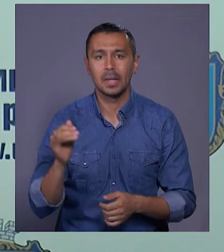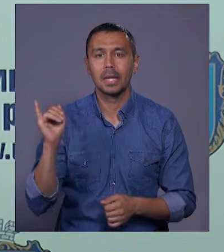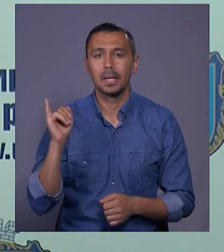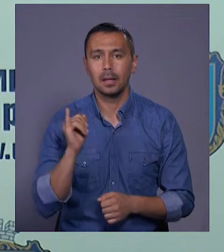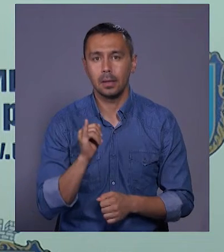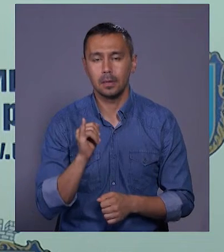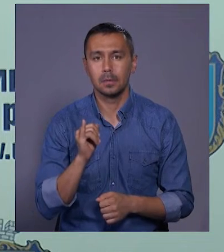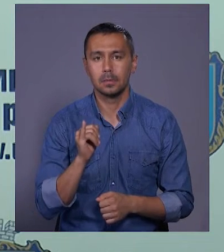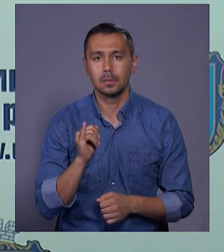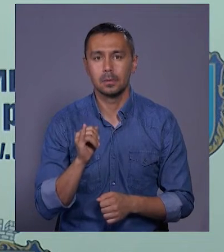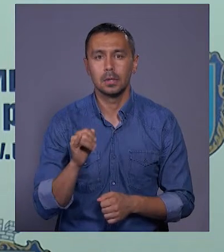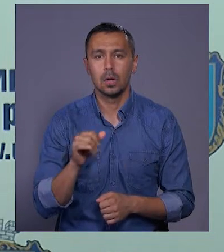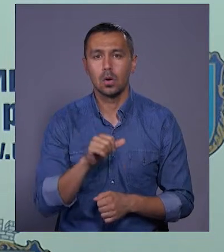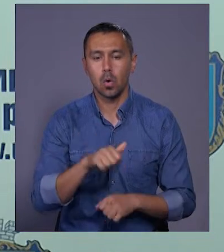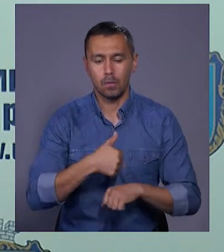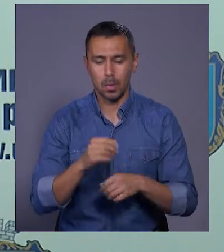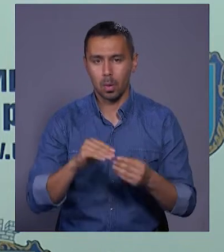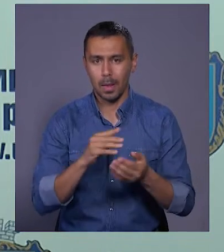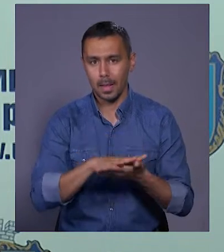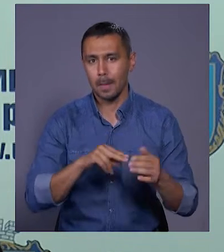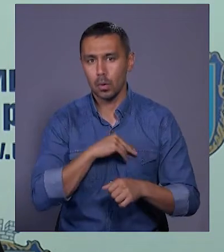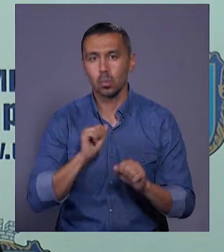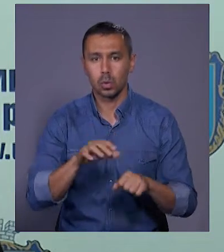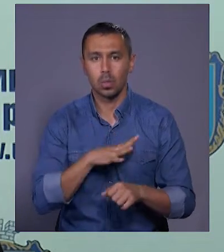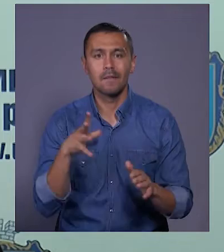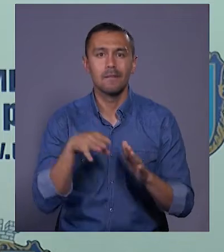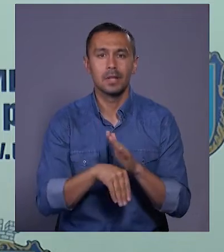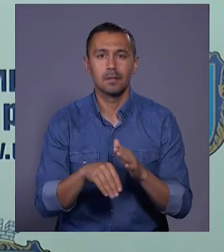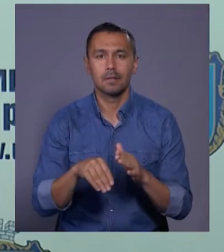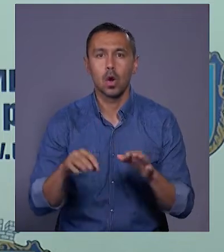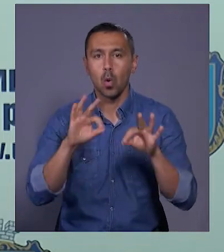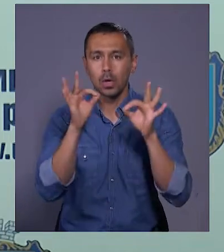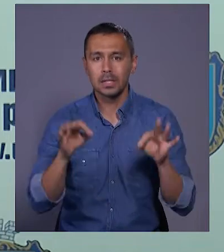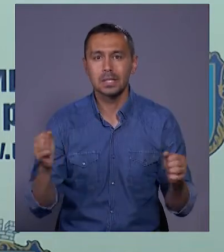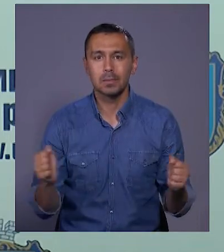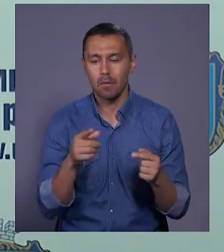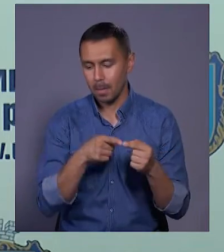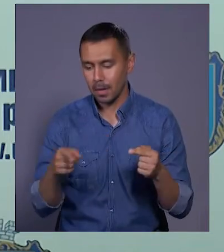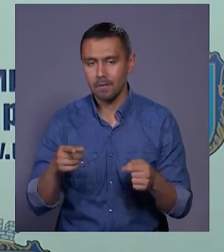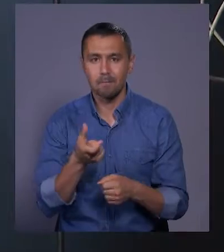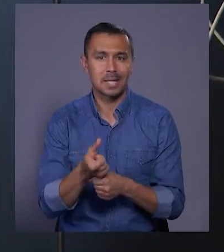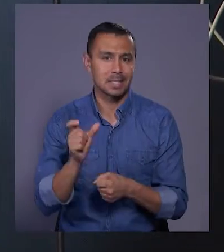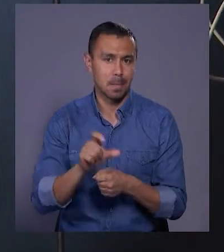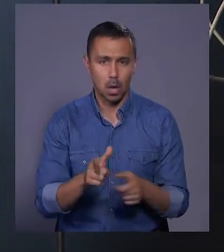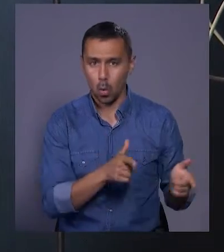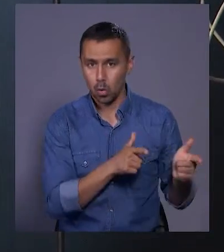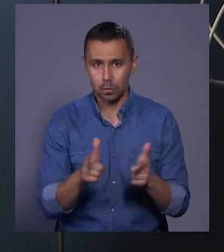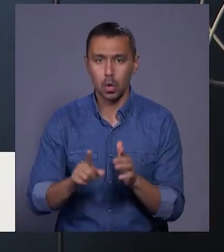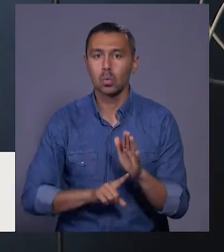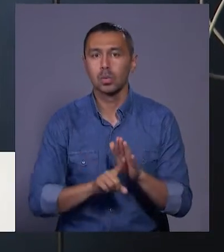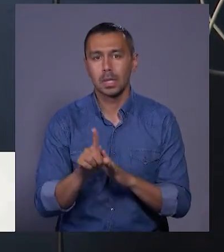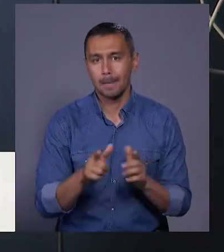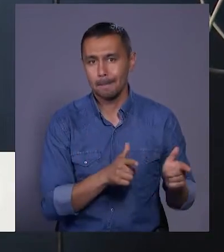над проблемами далі працюємо, щоб можна було війти в осінньо-зимовий період в максимальній готовності. Розпочали